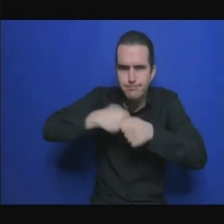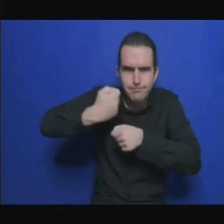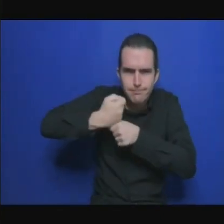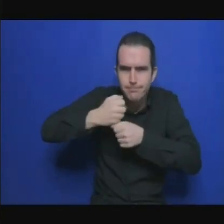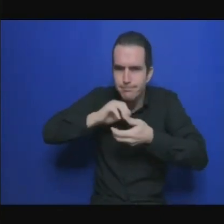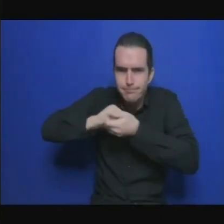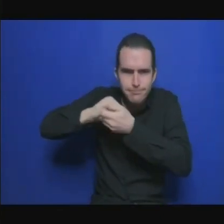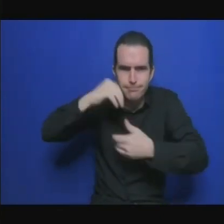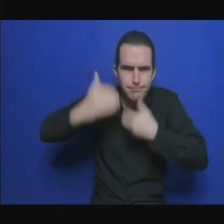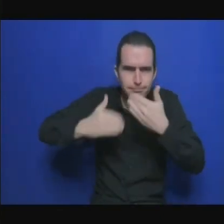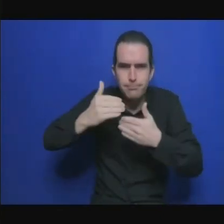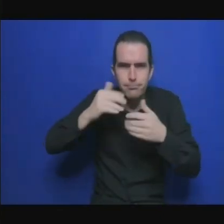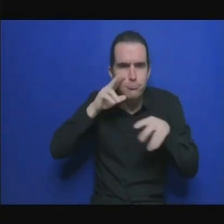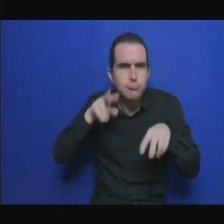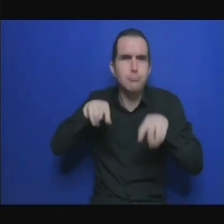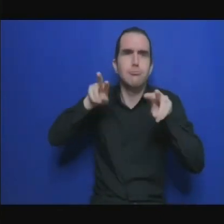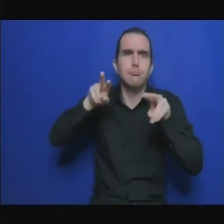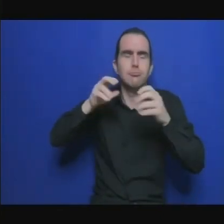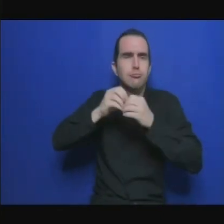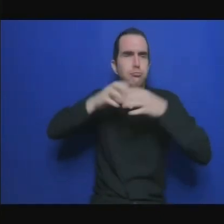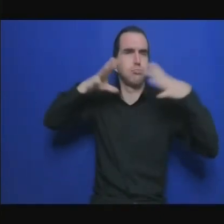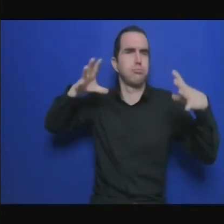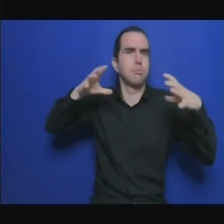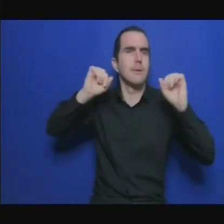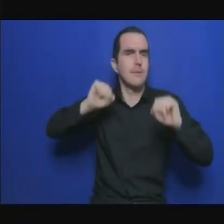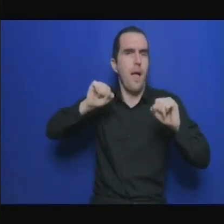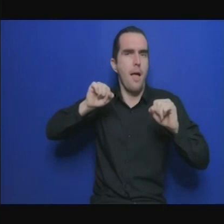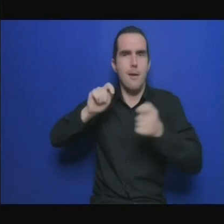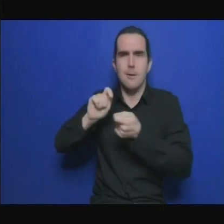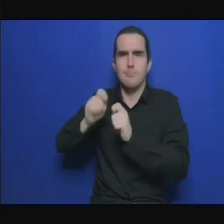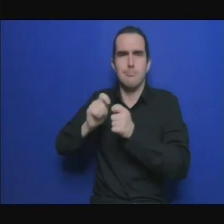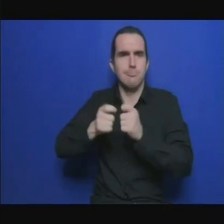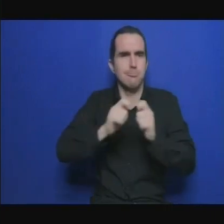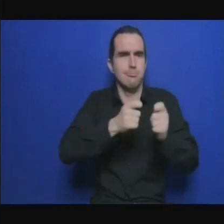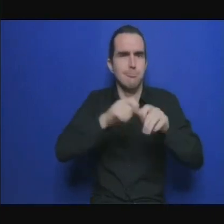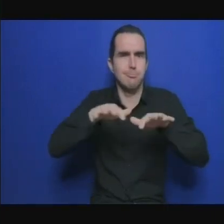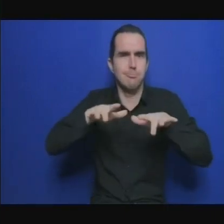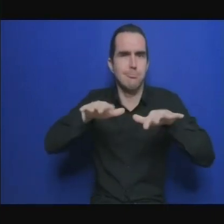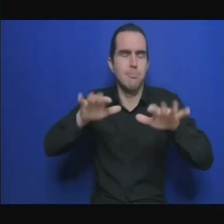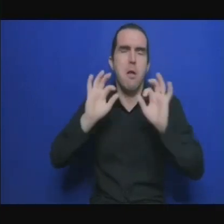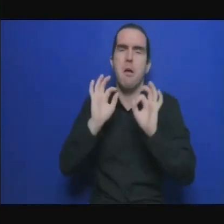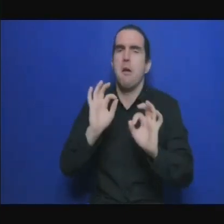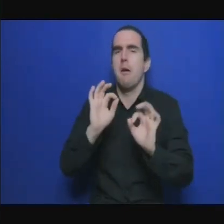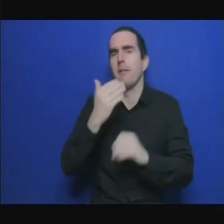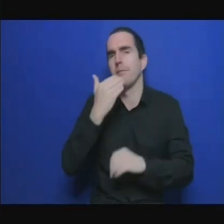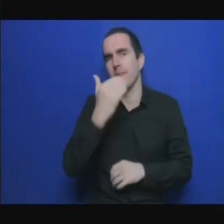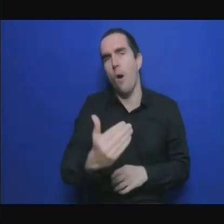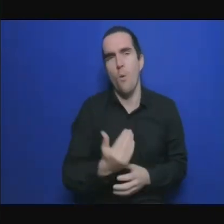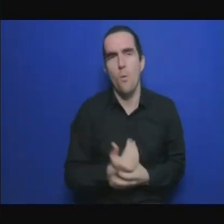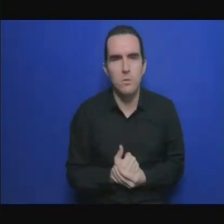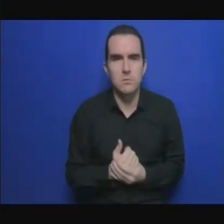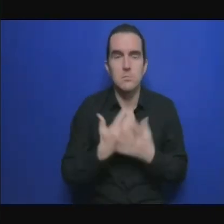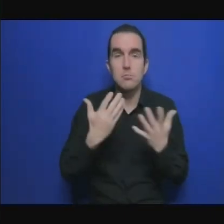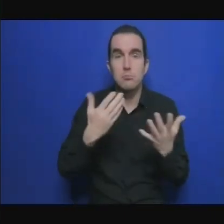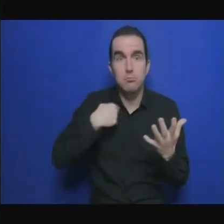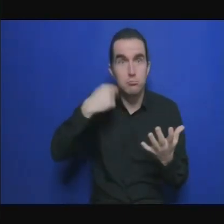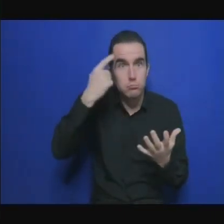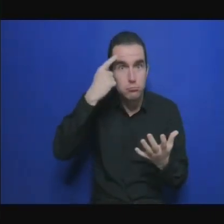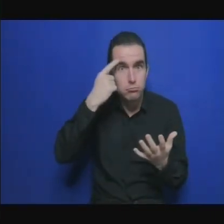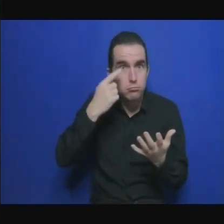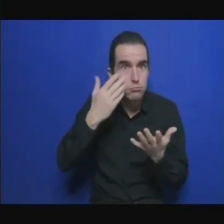vous avez la question d'Anita sauf erreur et ensuite